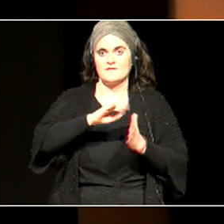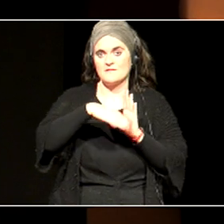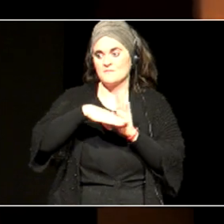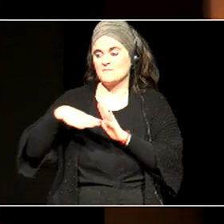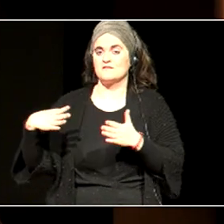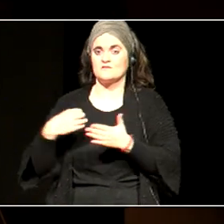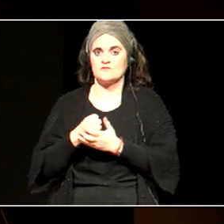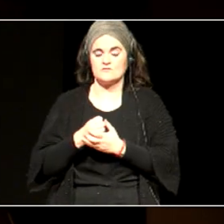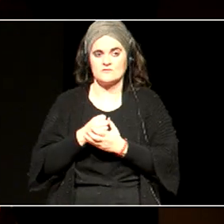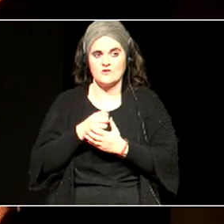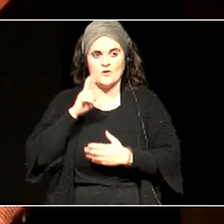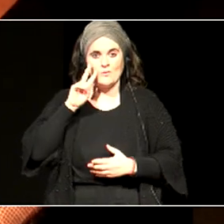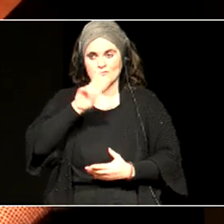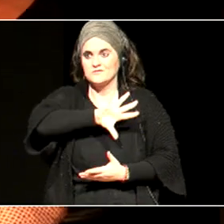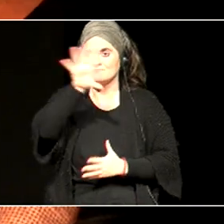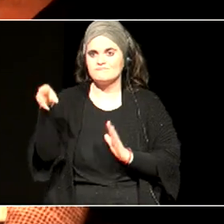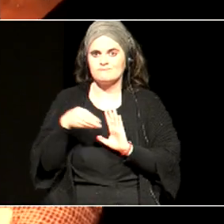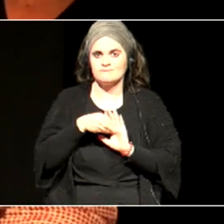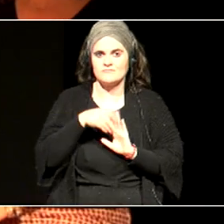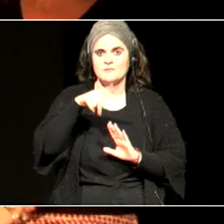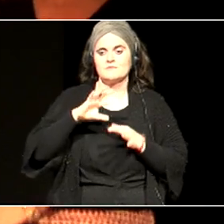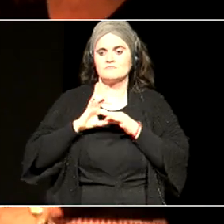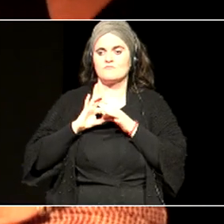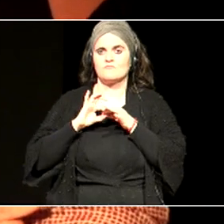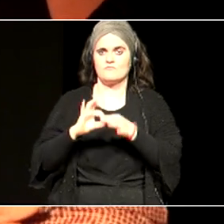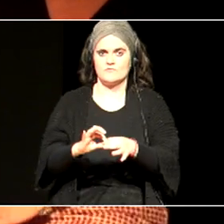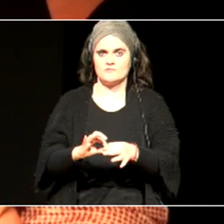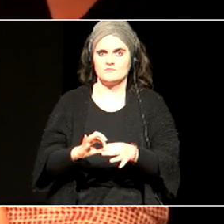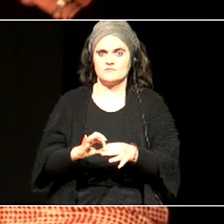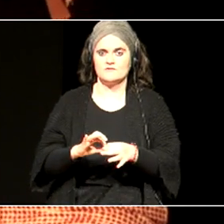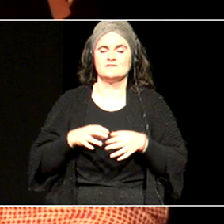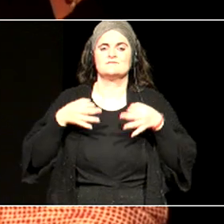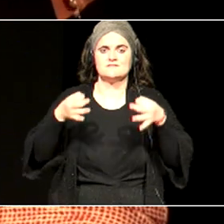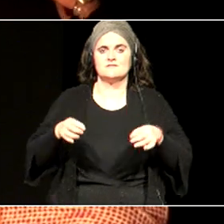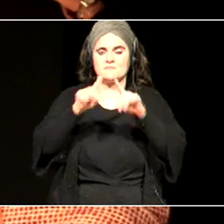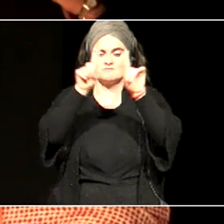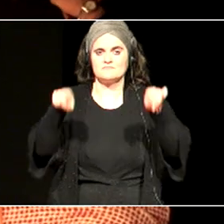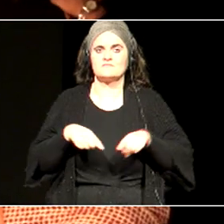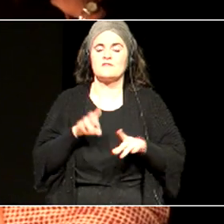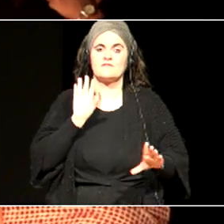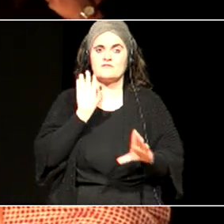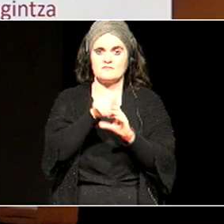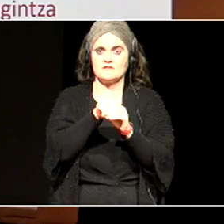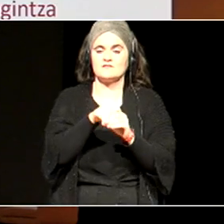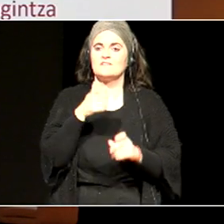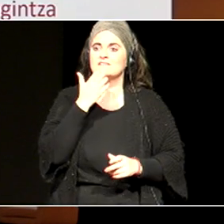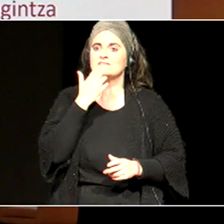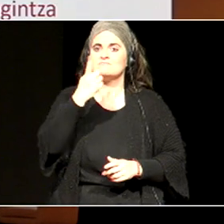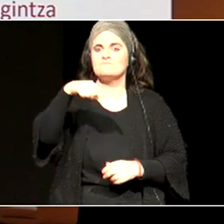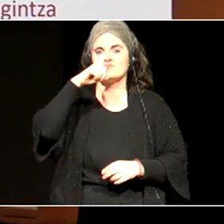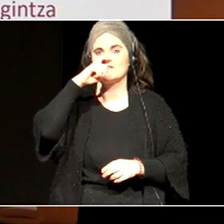izan behaz dutela, eta koerentea, eta beti, marko horren baitan zartuta, ez? Gogoratzen badosue,